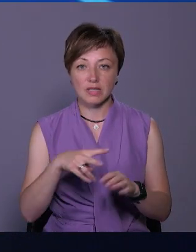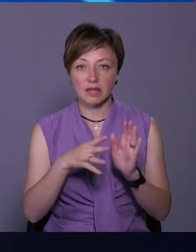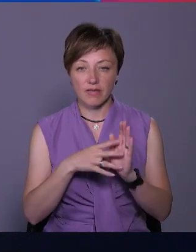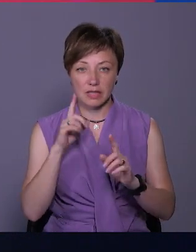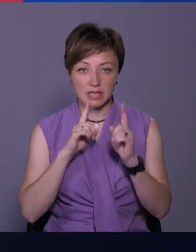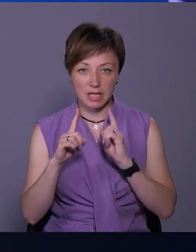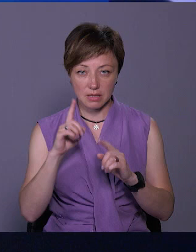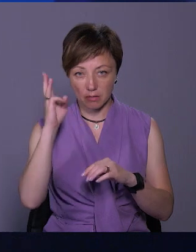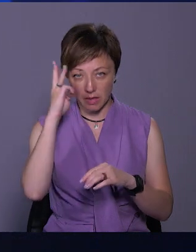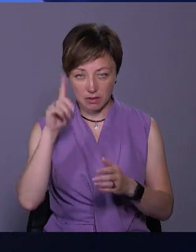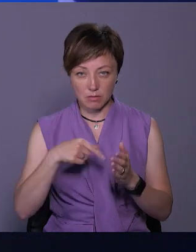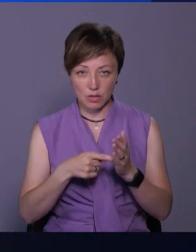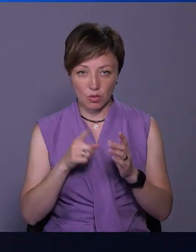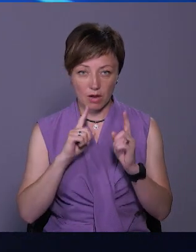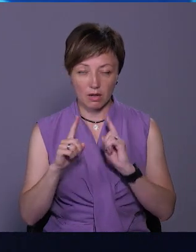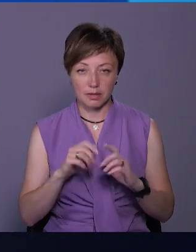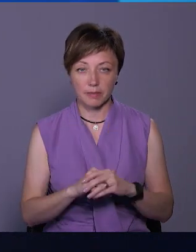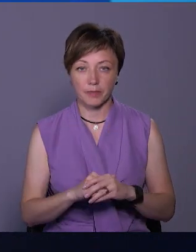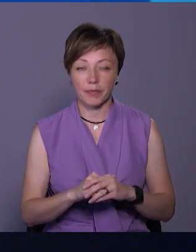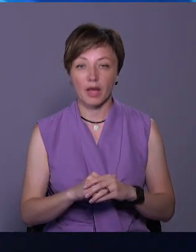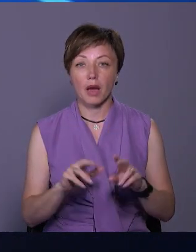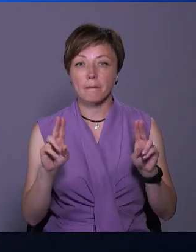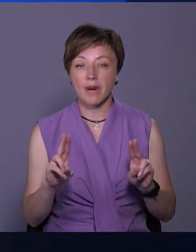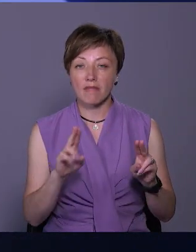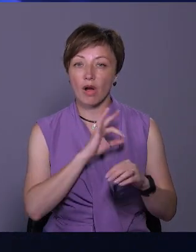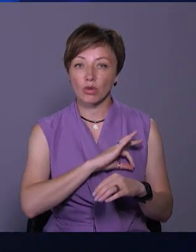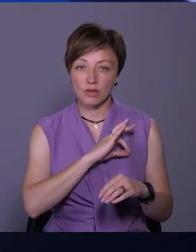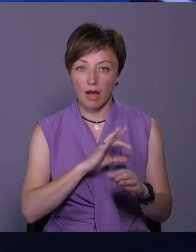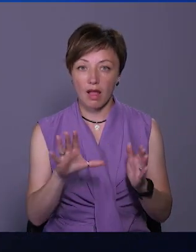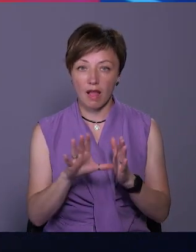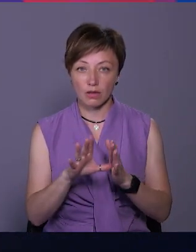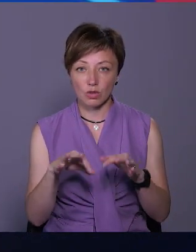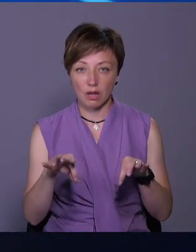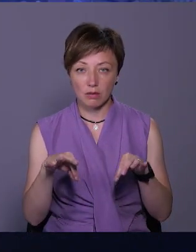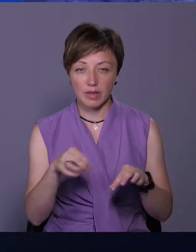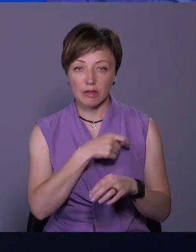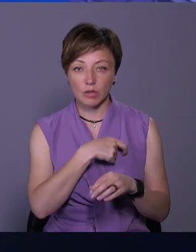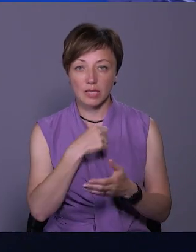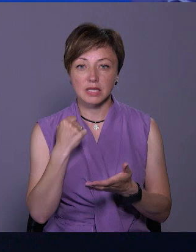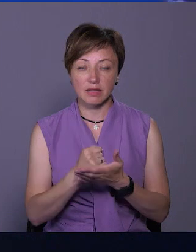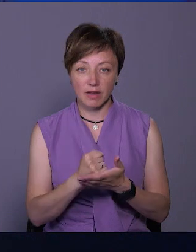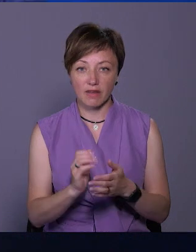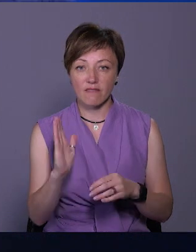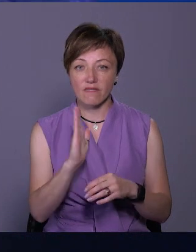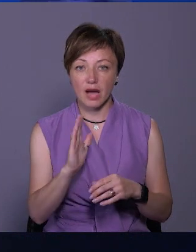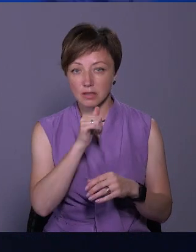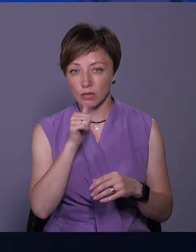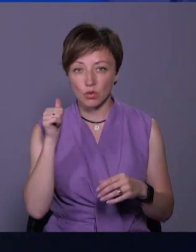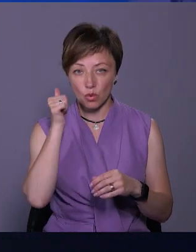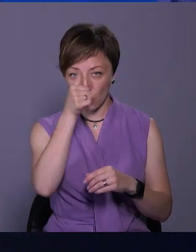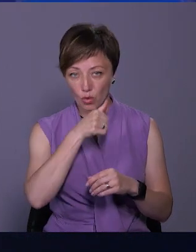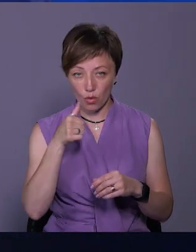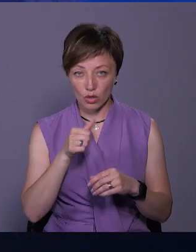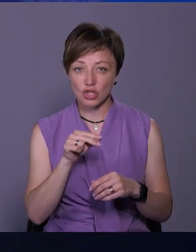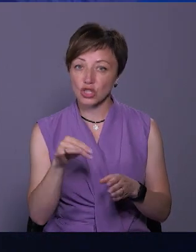-й сесії Хмельницької міської ради. Правила користування електротранспортом депутати затвердили у вересні минулого року.